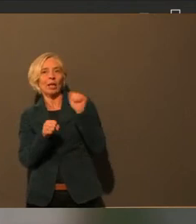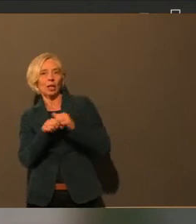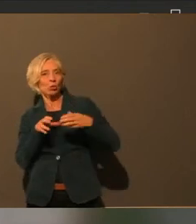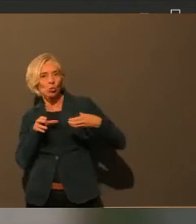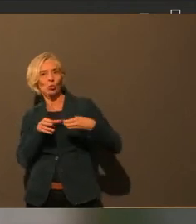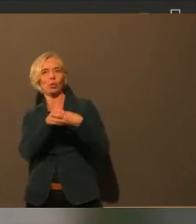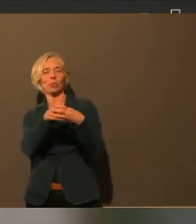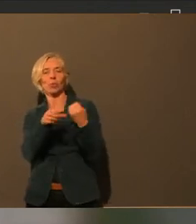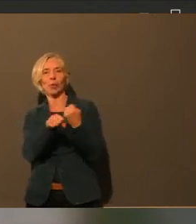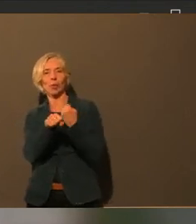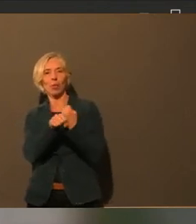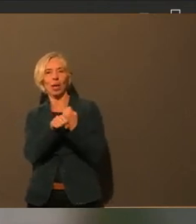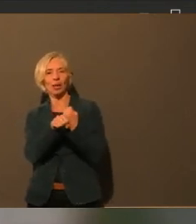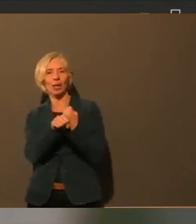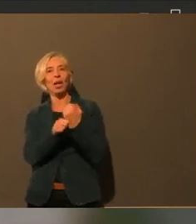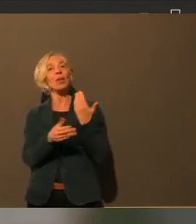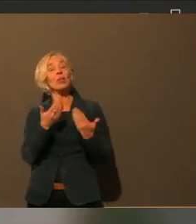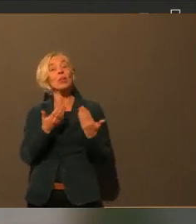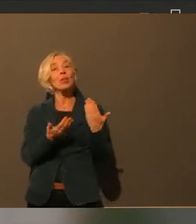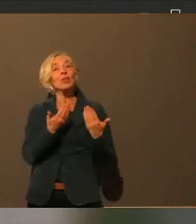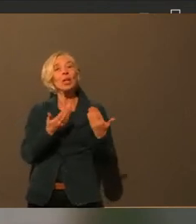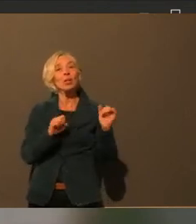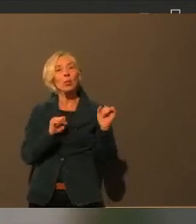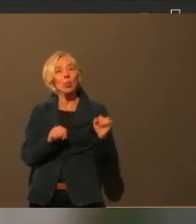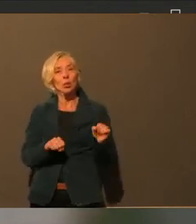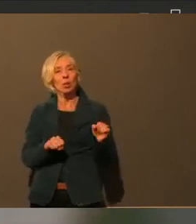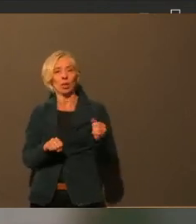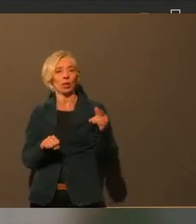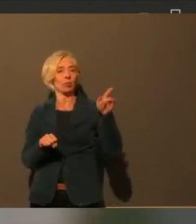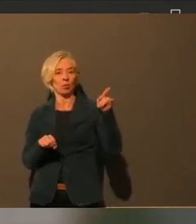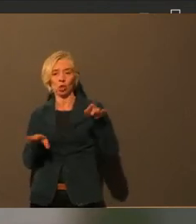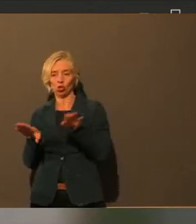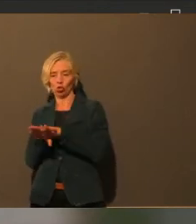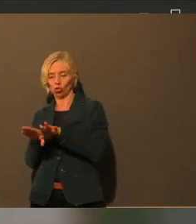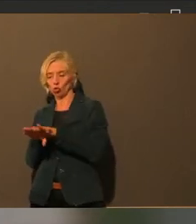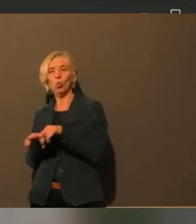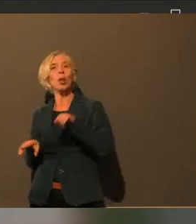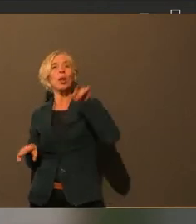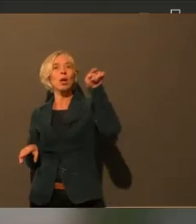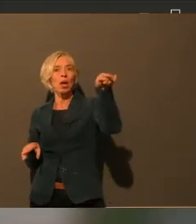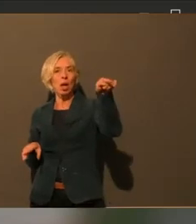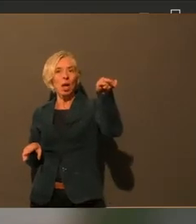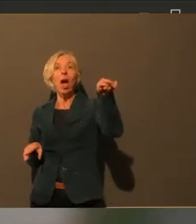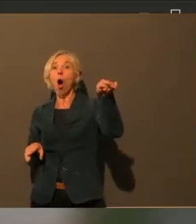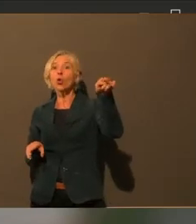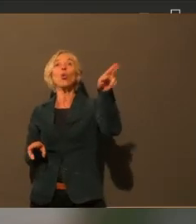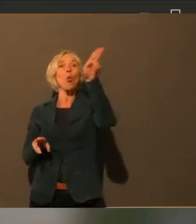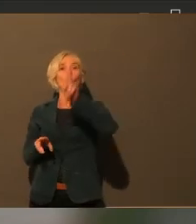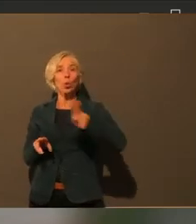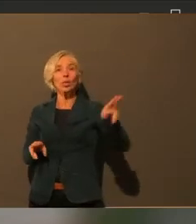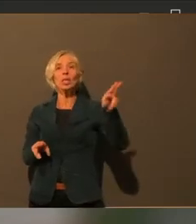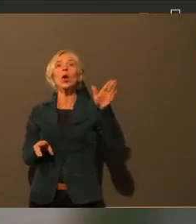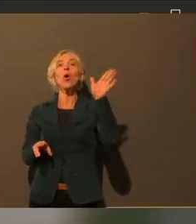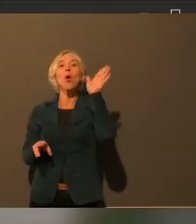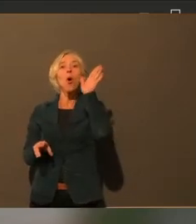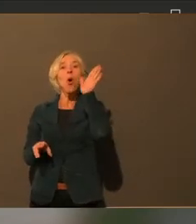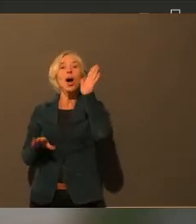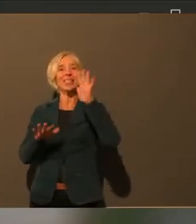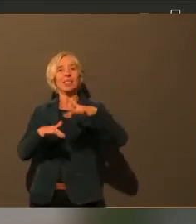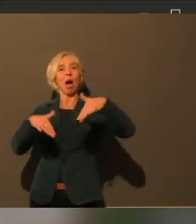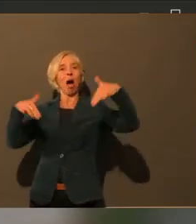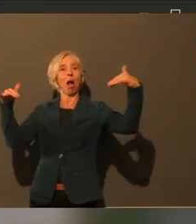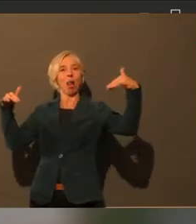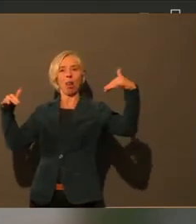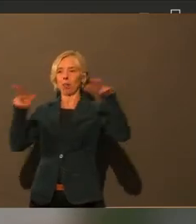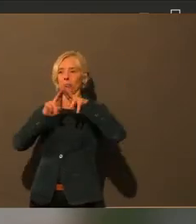dass die Schulen und auch die Stadt Augsburg vielleicht die Hörsäle nutzen kann, weil da ist ja wirklich, besteht ja wirklich